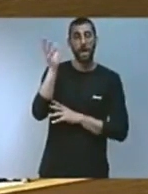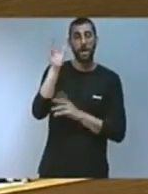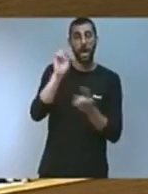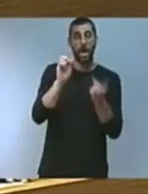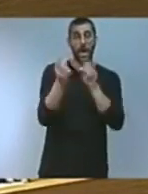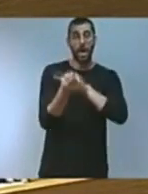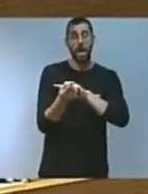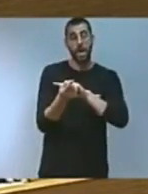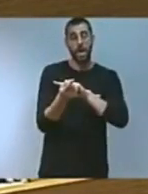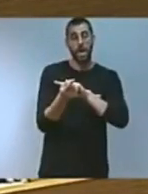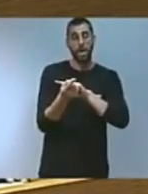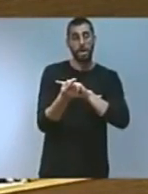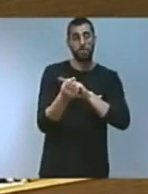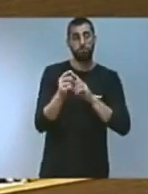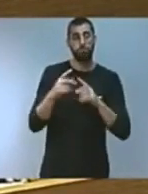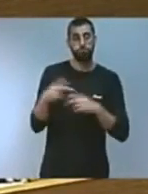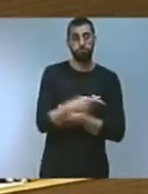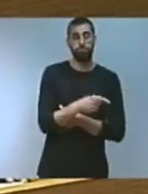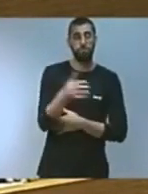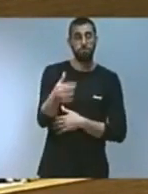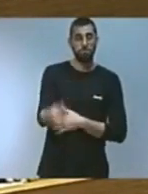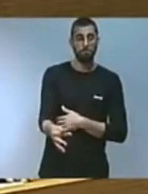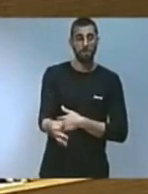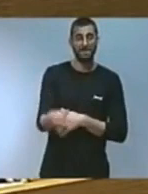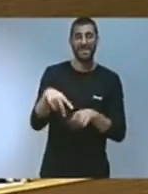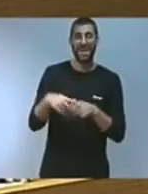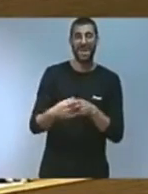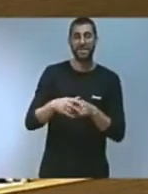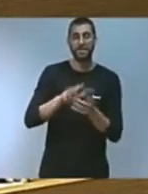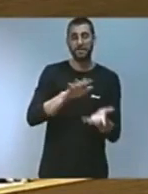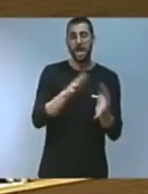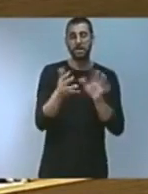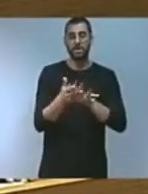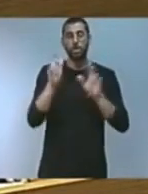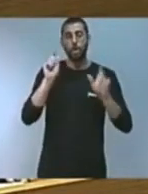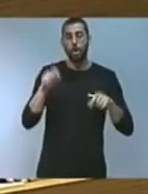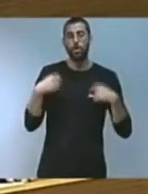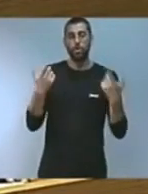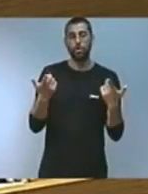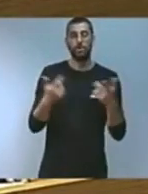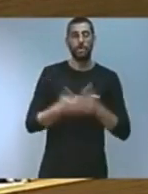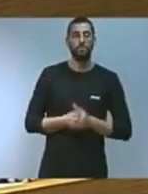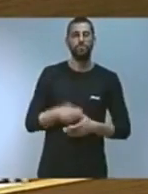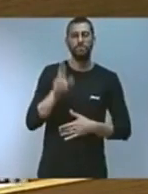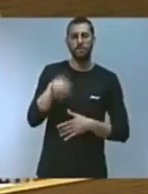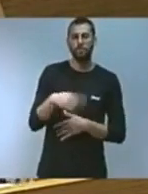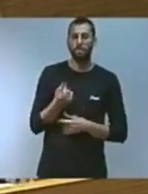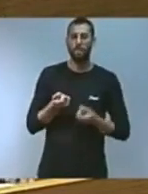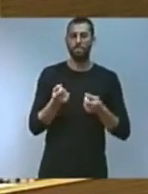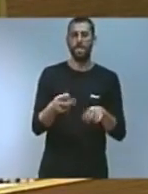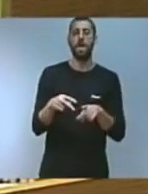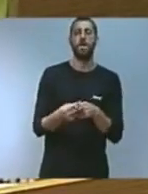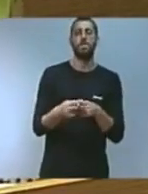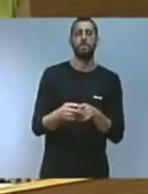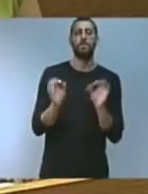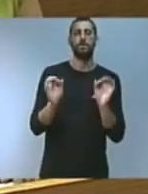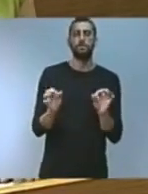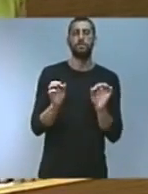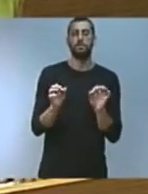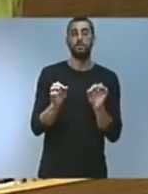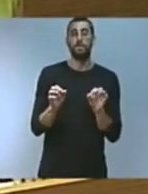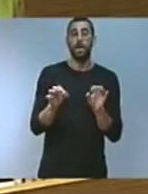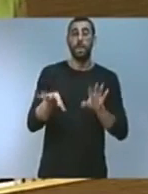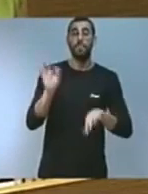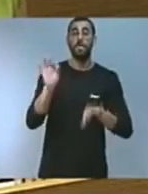desenvolupar i executar eines de transició ecològica, de senyalar i aportar claus a desenvolupar en el conjunt de decisions